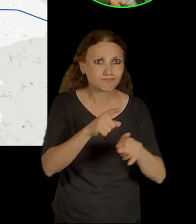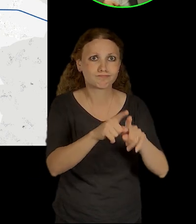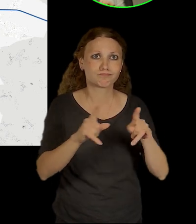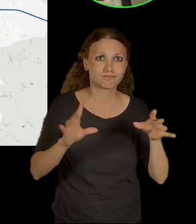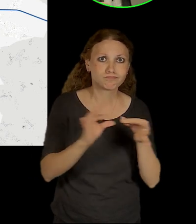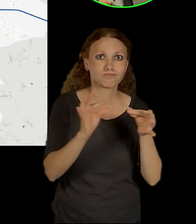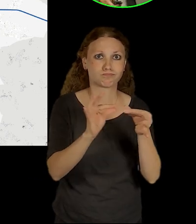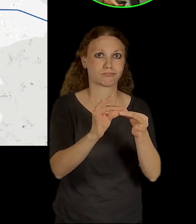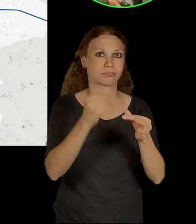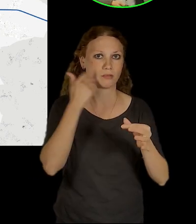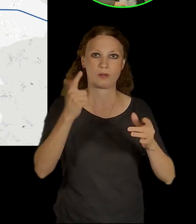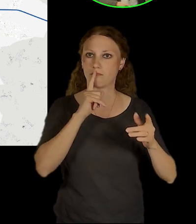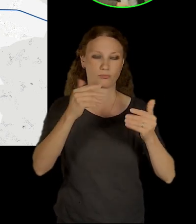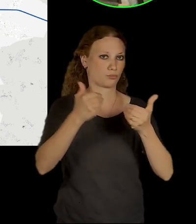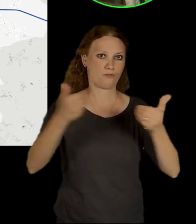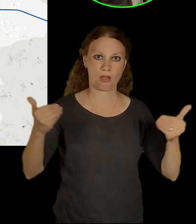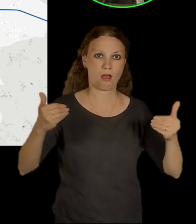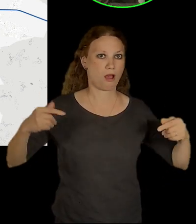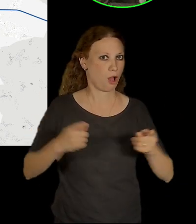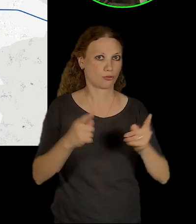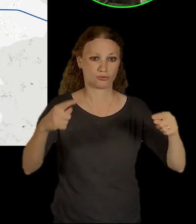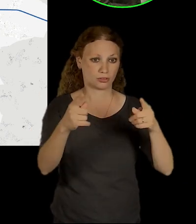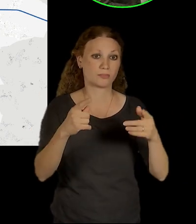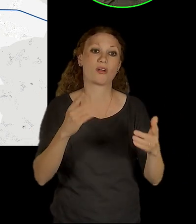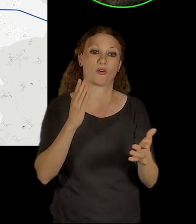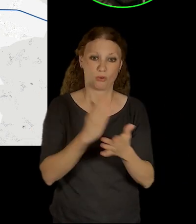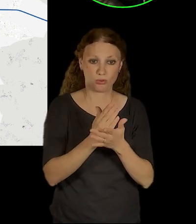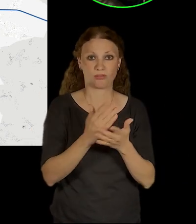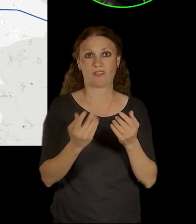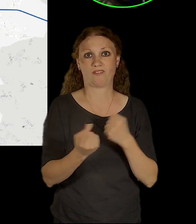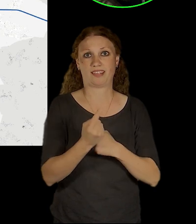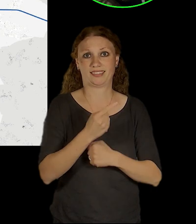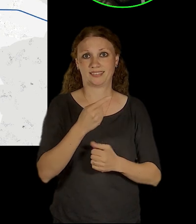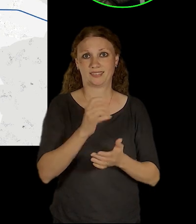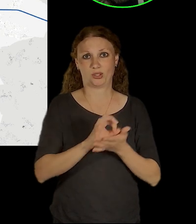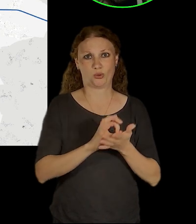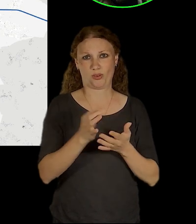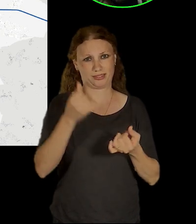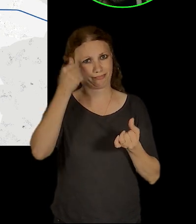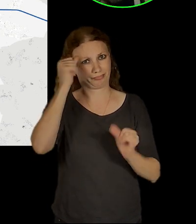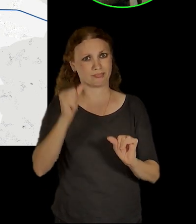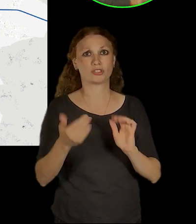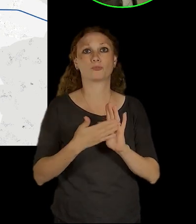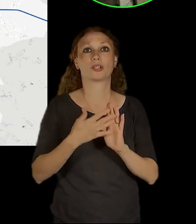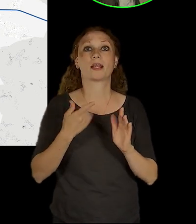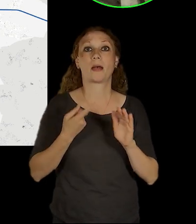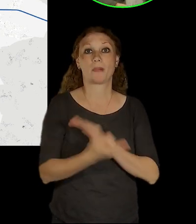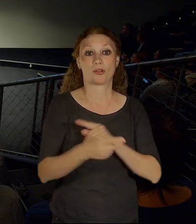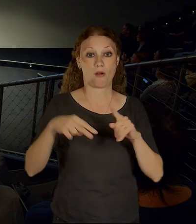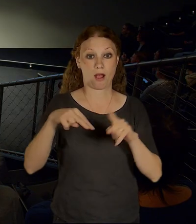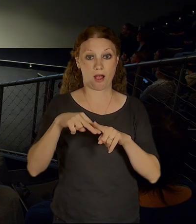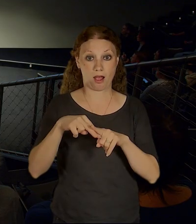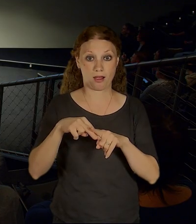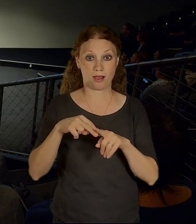si s ním nějak nepovídá. Vede to k takovým absurdním situacím, jako například to, že vlastně metro A v tomhle místě